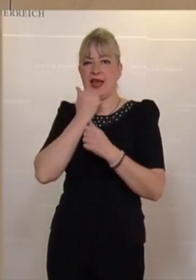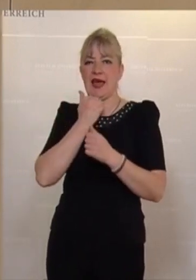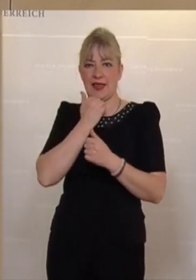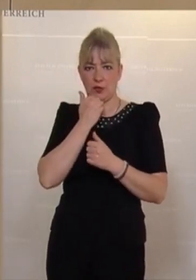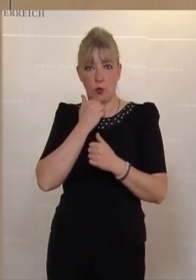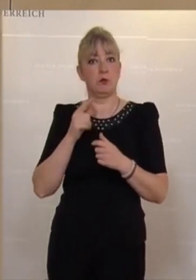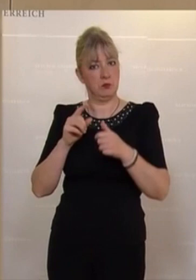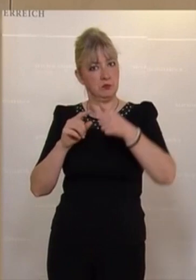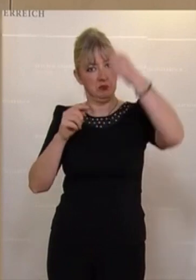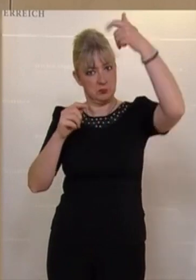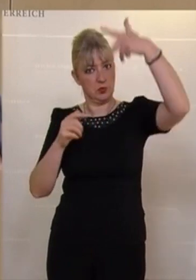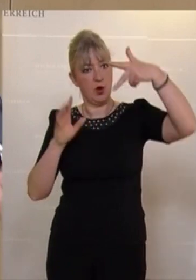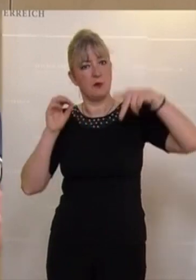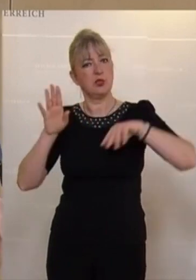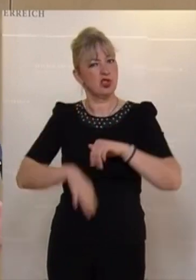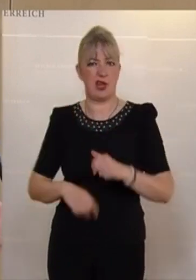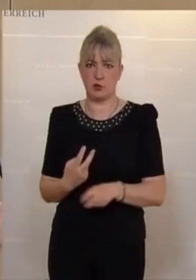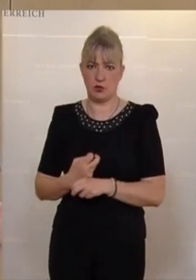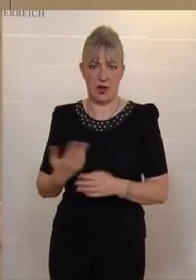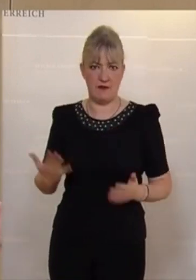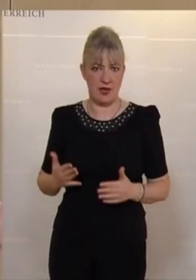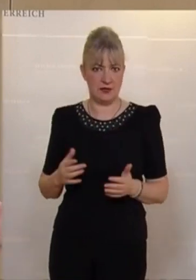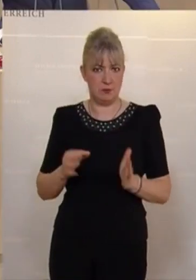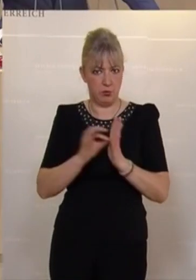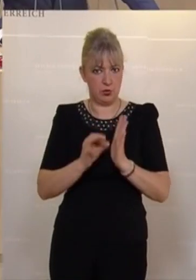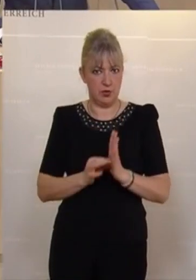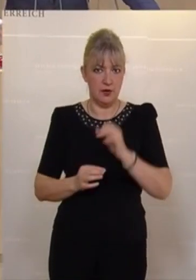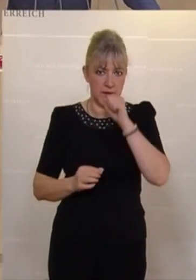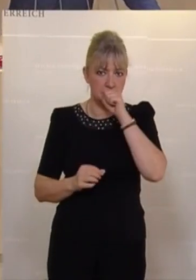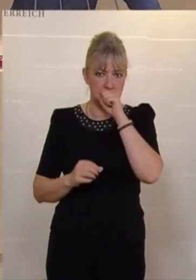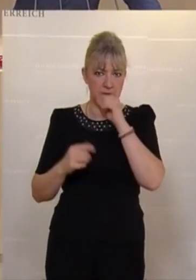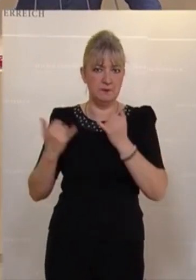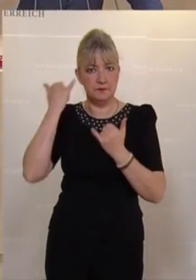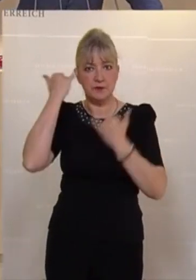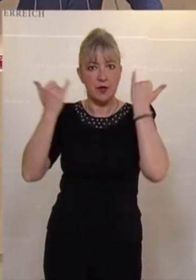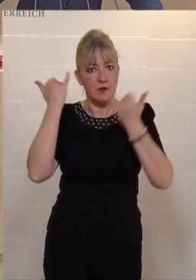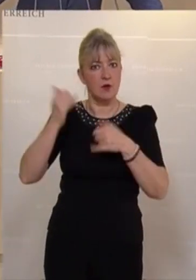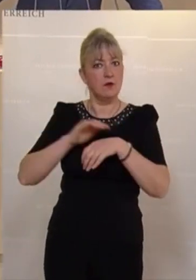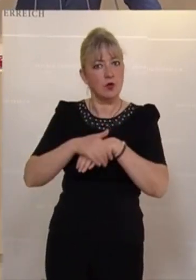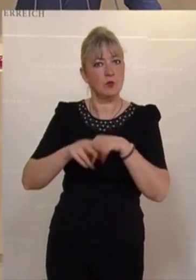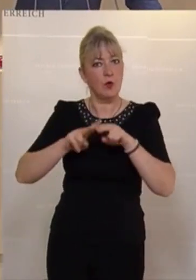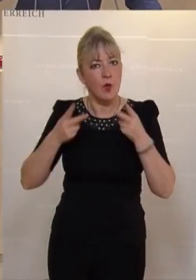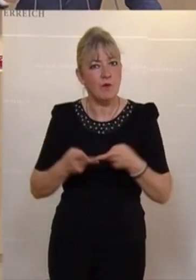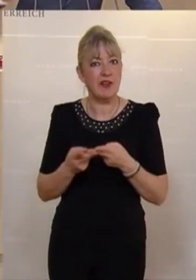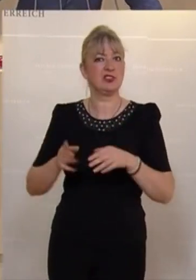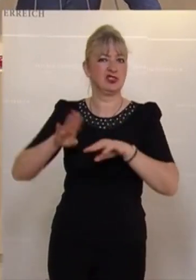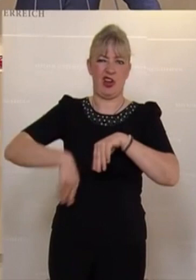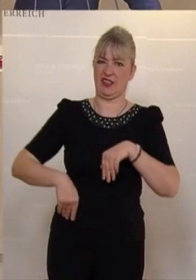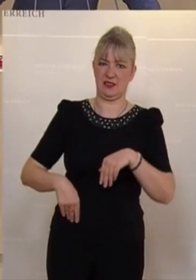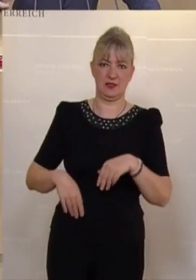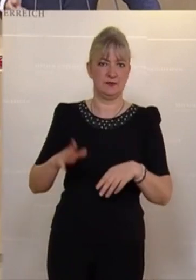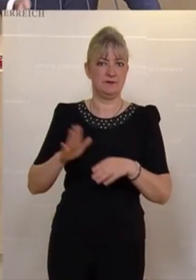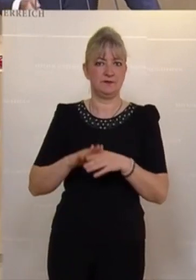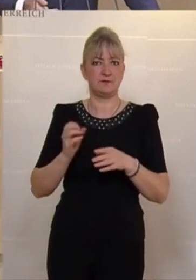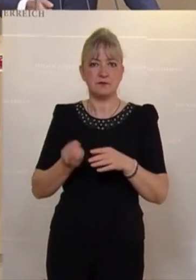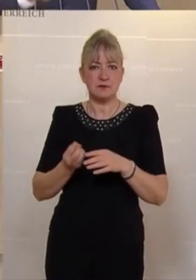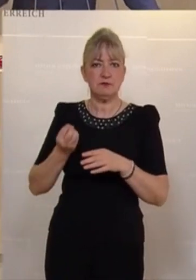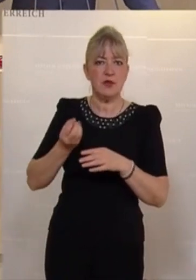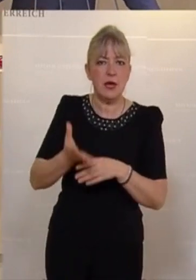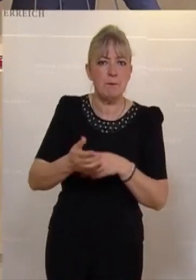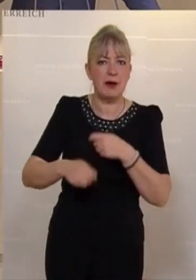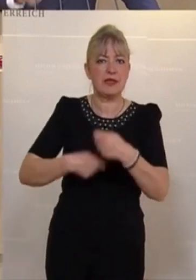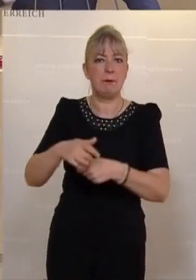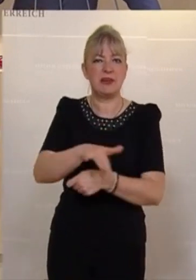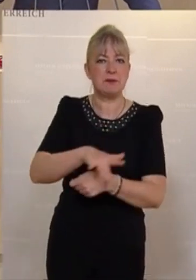Besonders schlecht, Frau Ministerin, schneidet Österreich aber bei folgenden Punkten ab. Innovationsfreundliches Umwelt, schlecht. Impact auf den